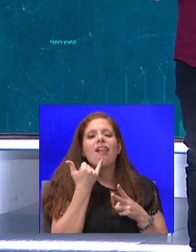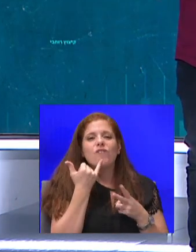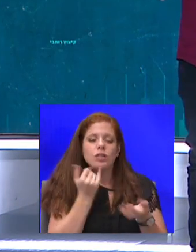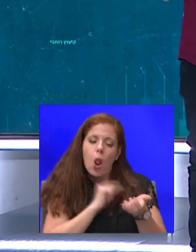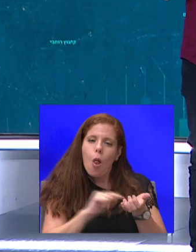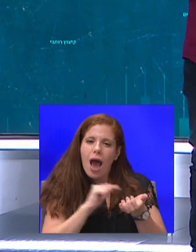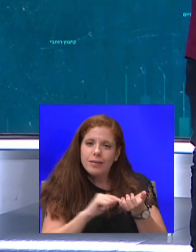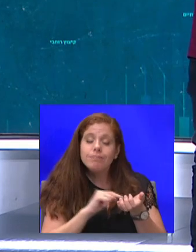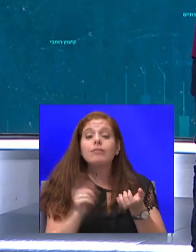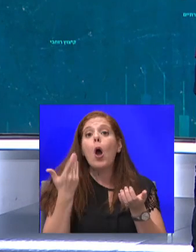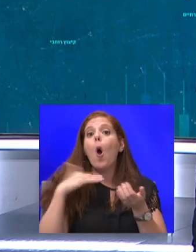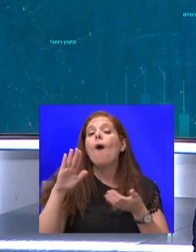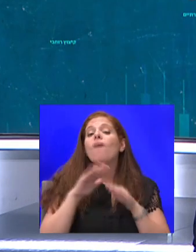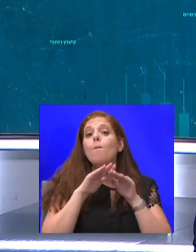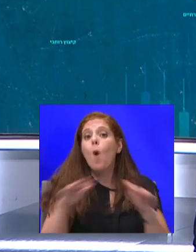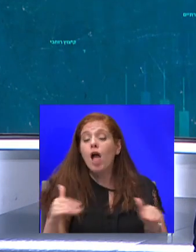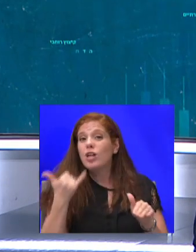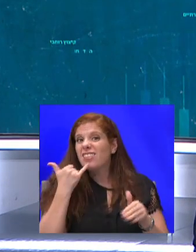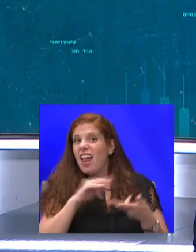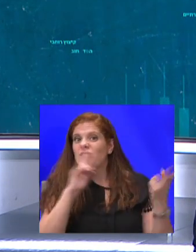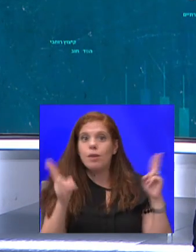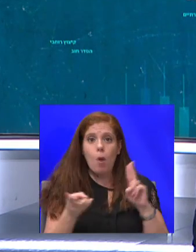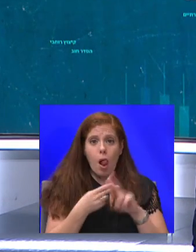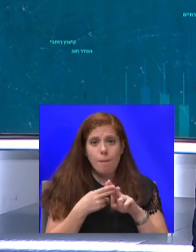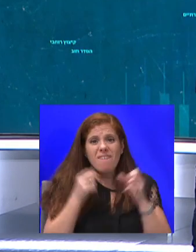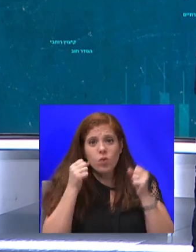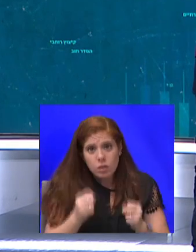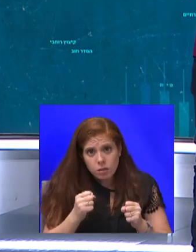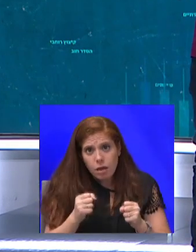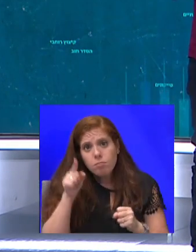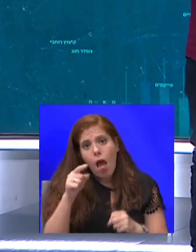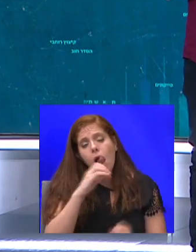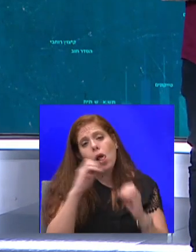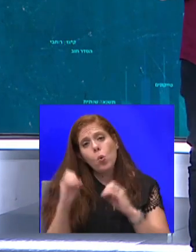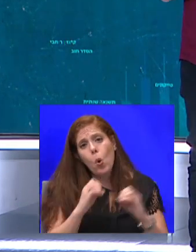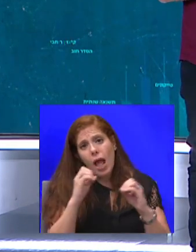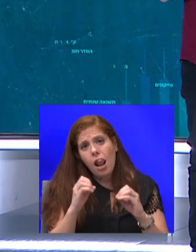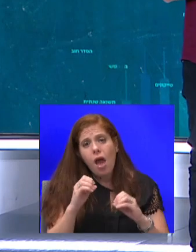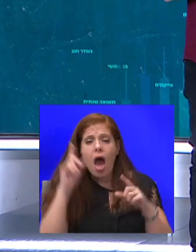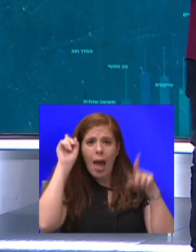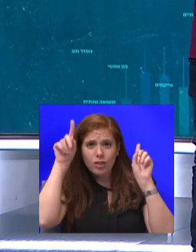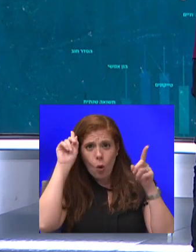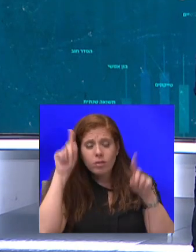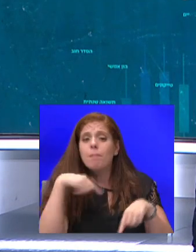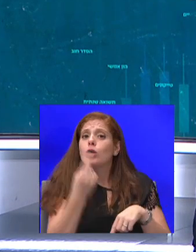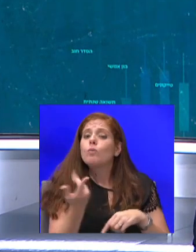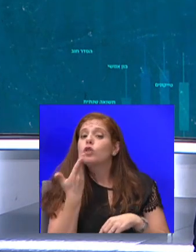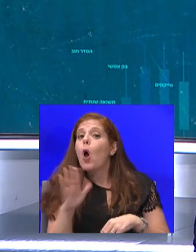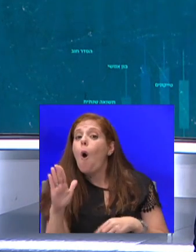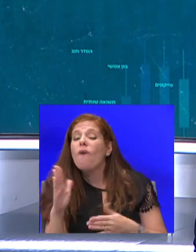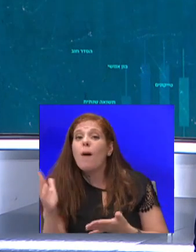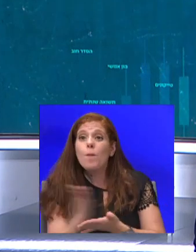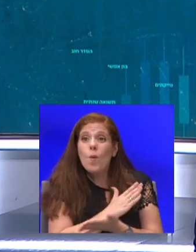הסלולריים בעולם, מבוססים על מערכת ההפעלה של גוגל, אנדרואיד. מה שאומר שרוב מוחלט של החיפושים שנעשים בסלולריים